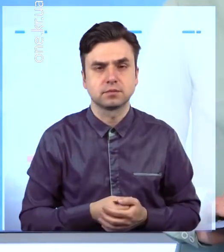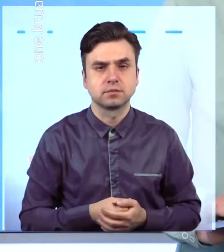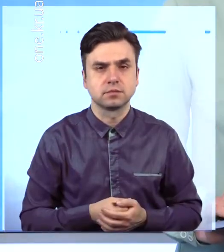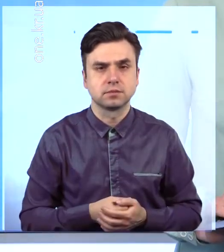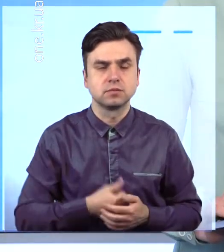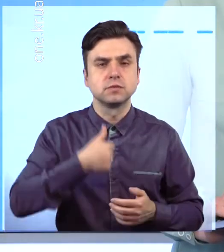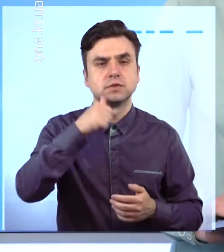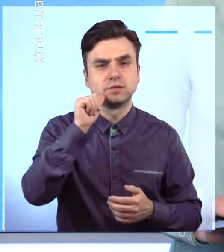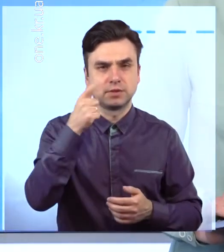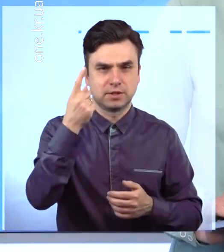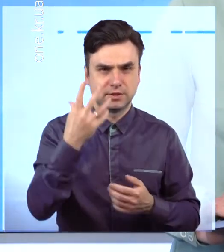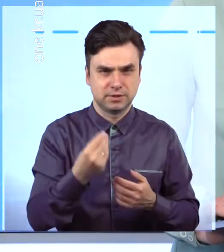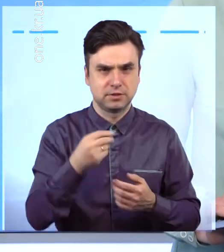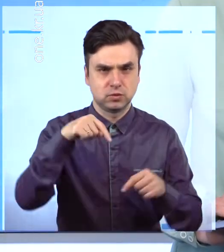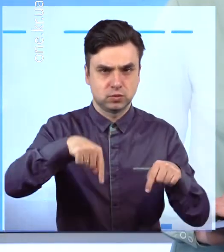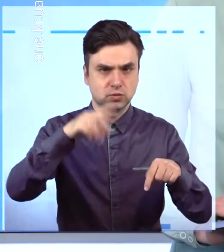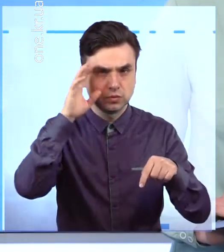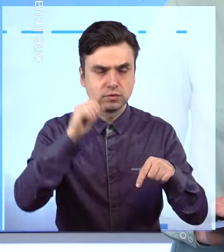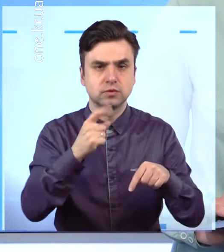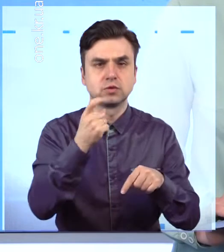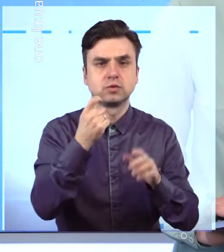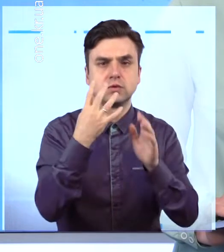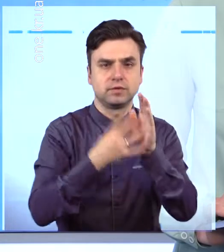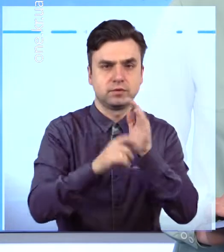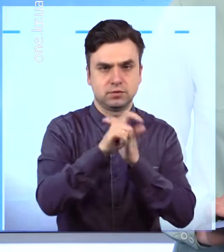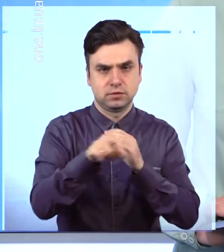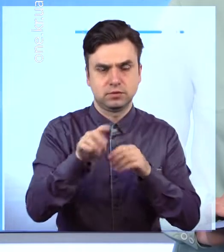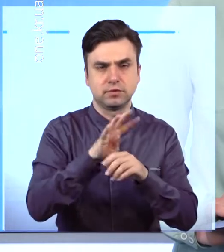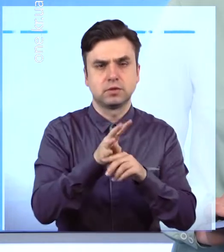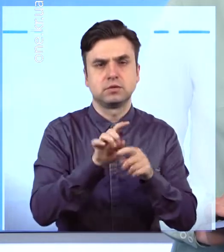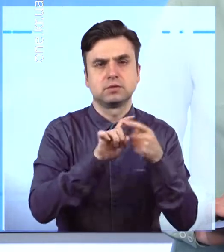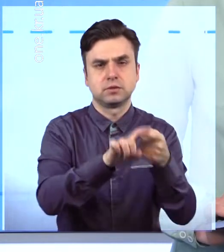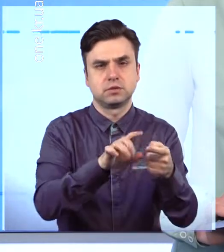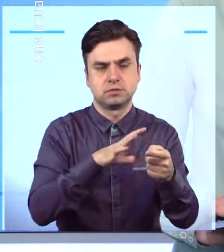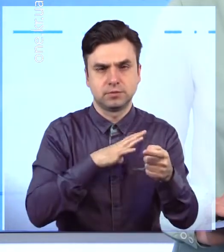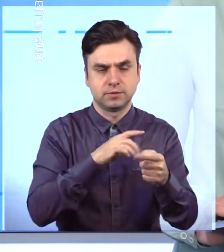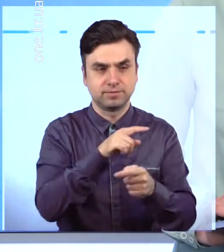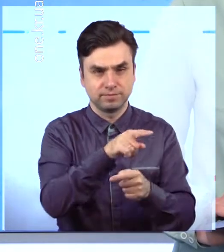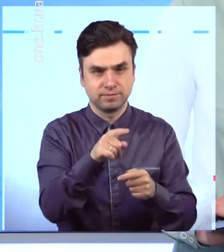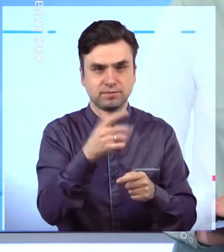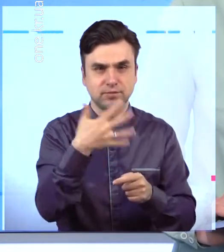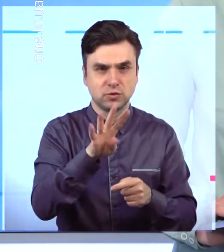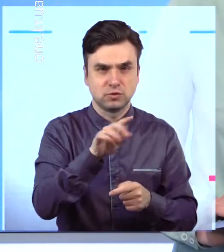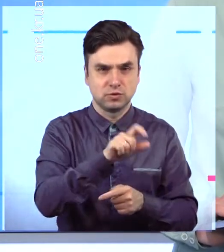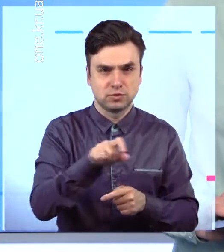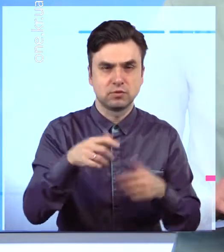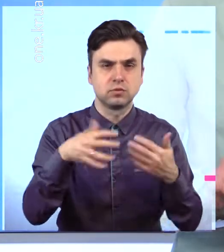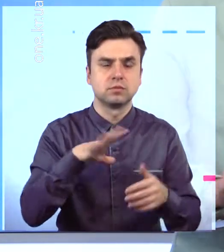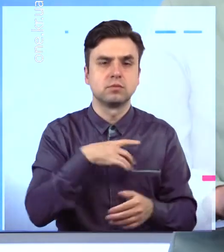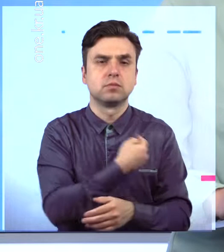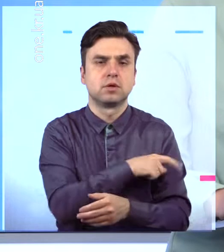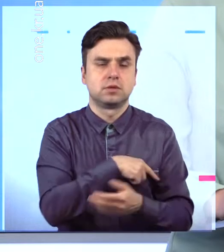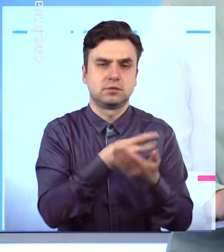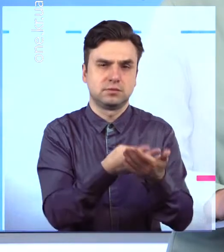За минулу добу у Кривому Розі зафіксовано 190 нових випадків інфікування. 54 пацієнти з цього числа вже